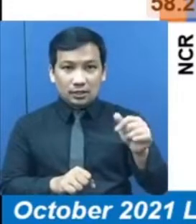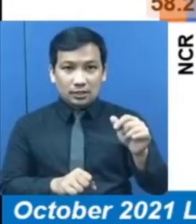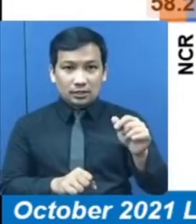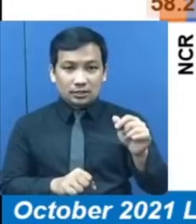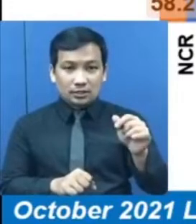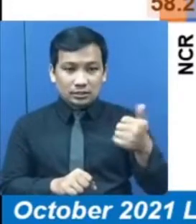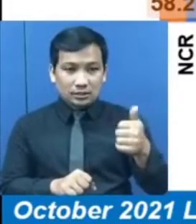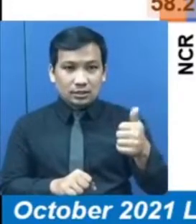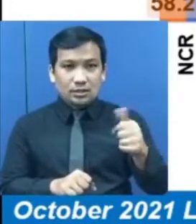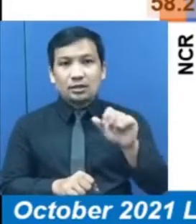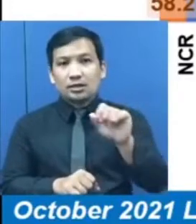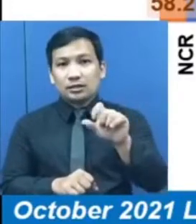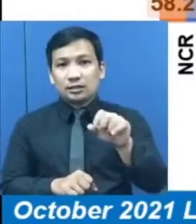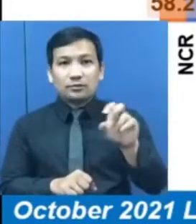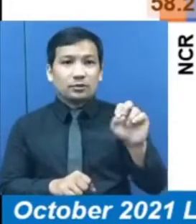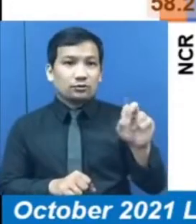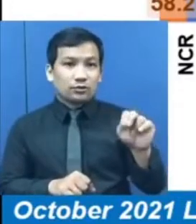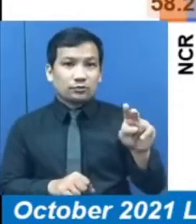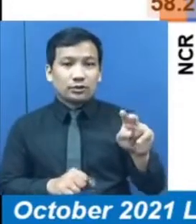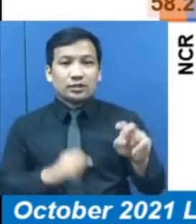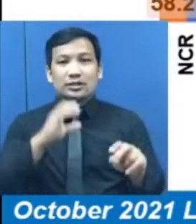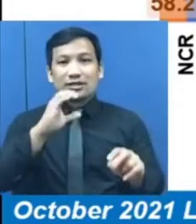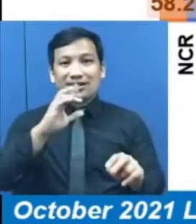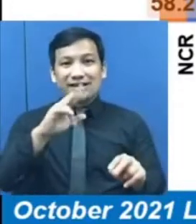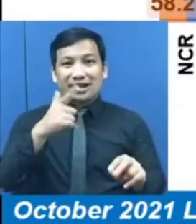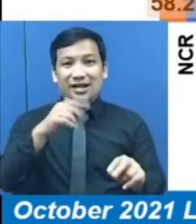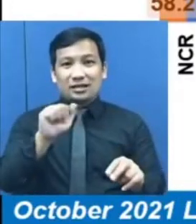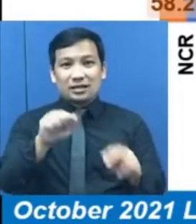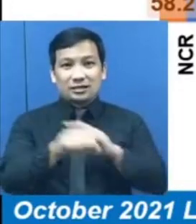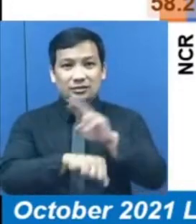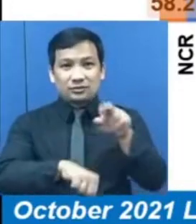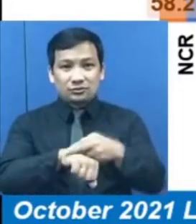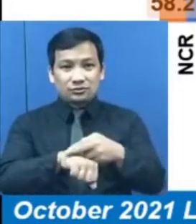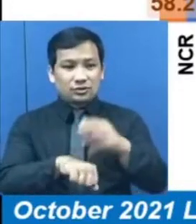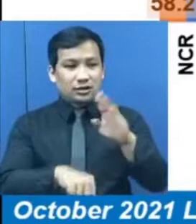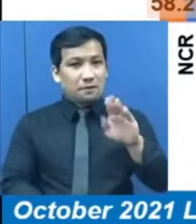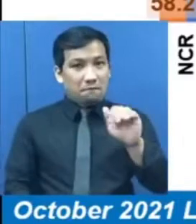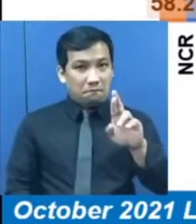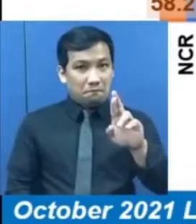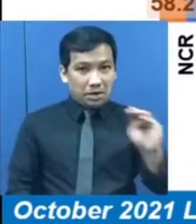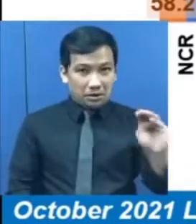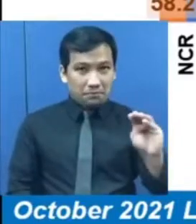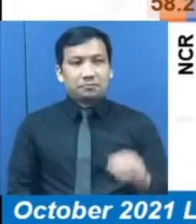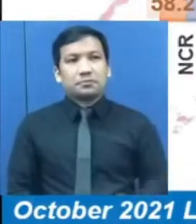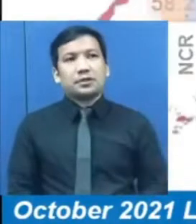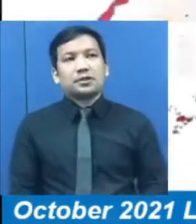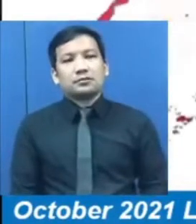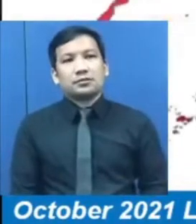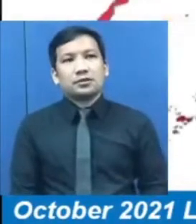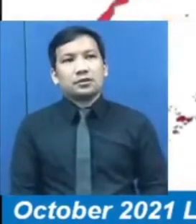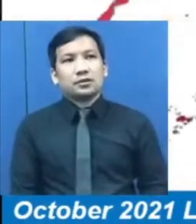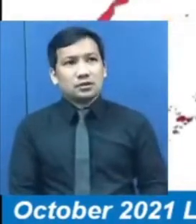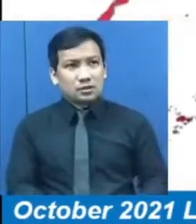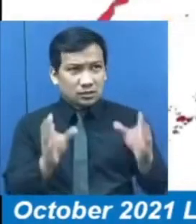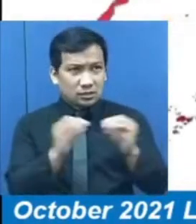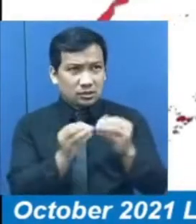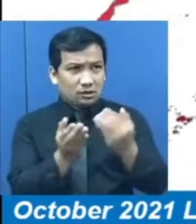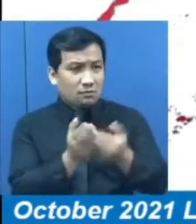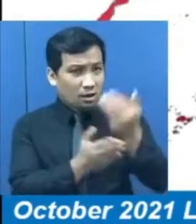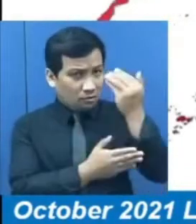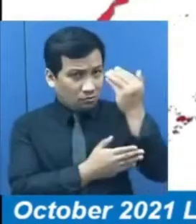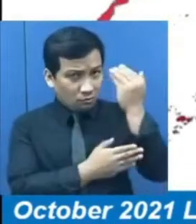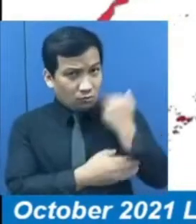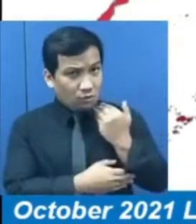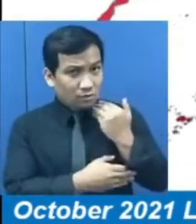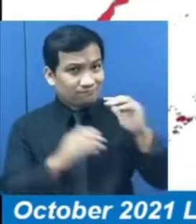11, 12, Caraga Region at BARM. Sa usapin ng unemployment rate,